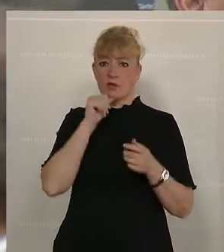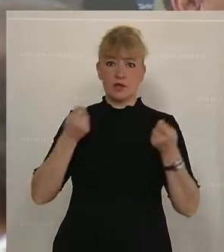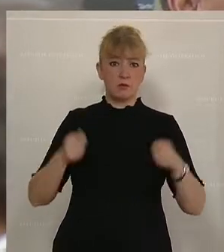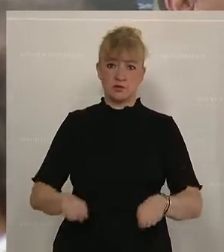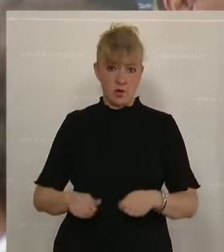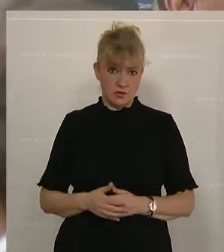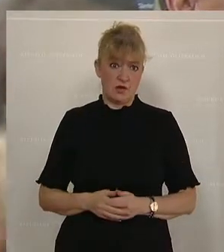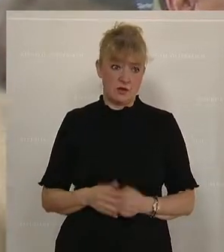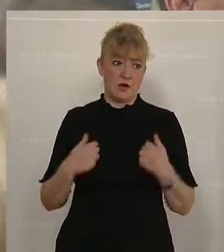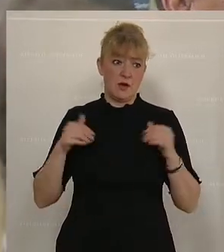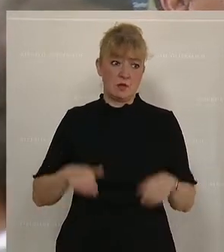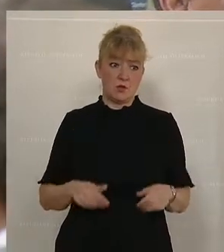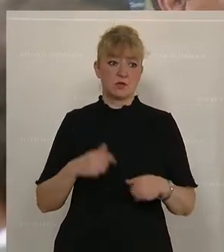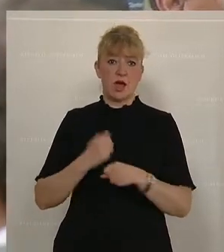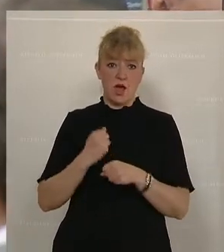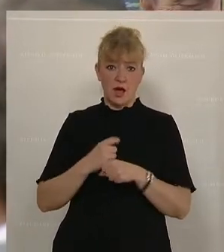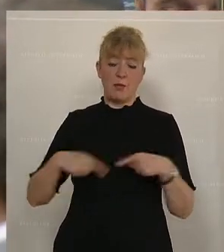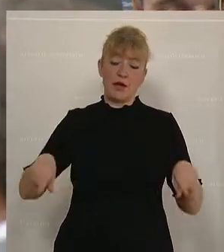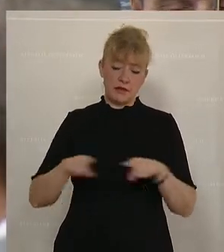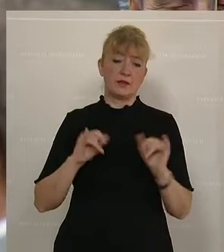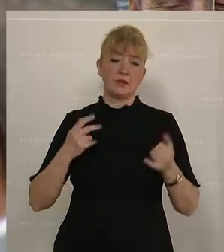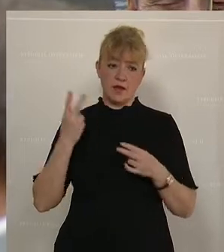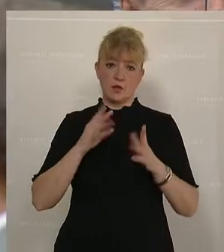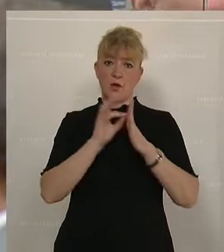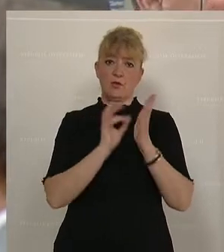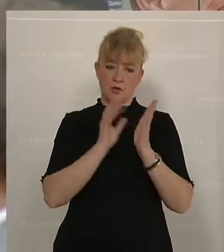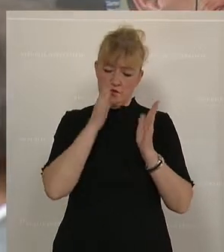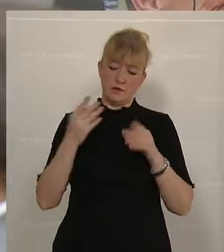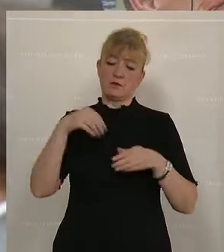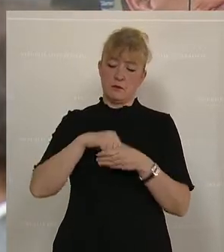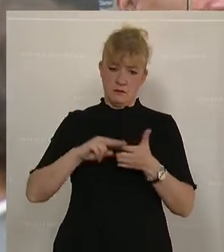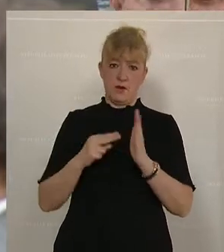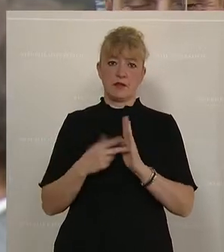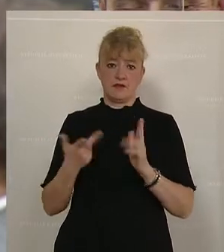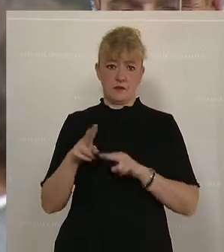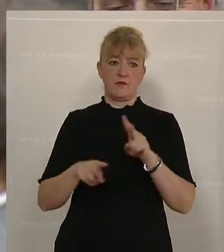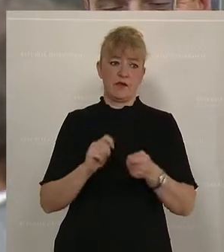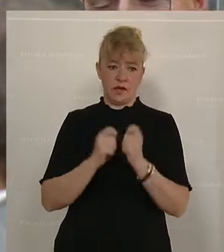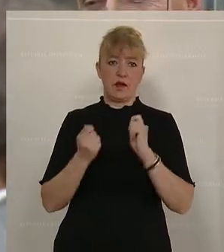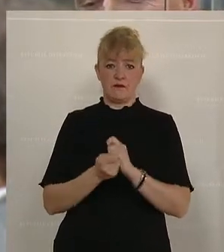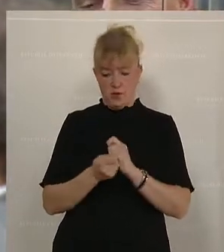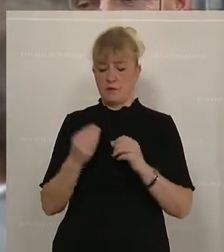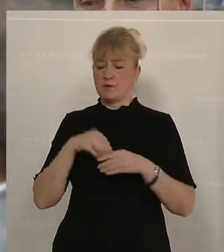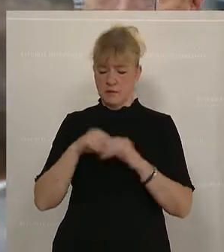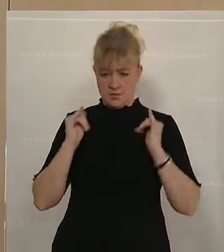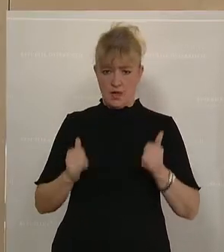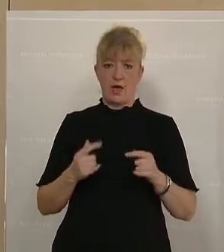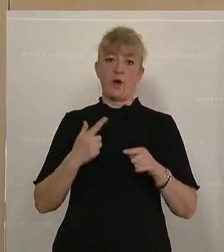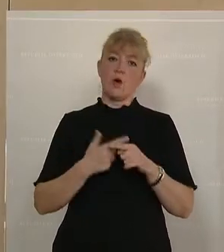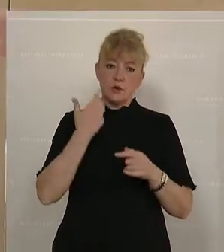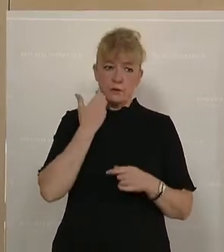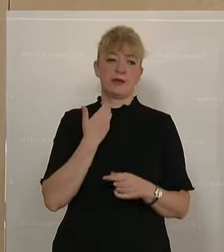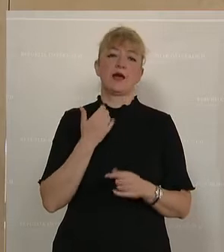Das müssen wir uns erst erarbeiten. natürlich werden die Punkte vorgesehen, die wir in der Pflegereform zur Umsetzung bringen. Und bitte